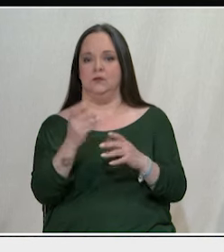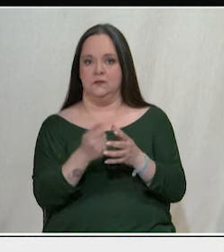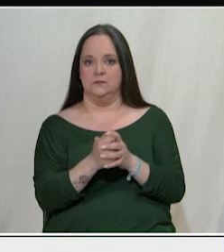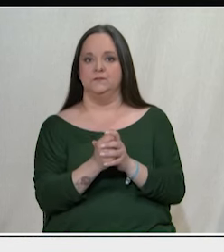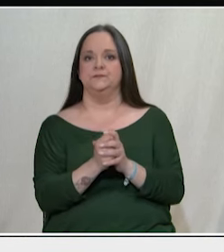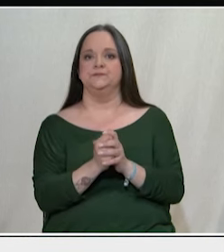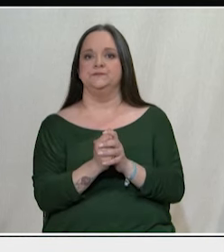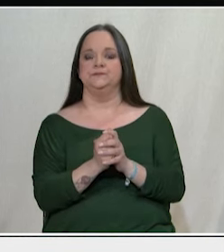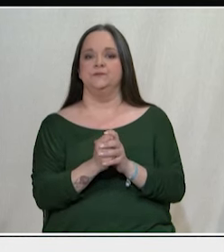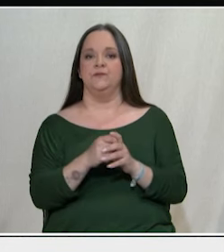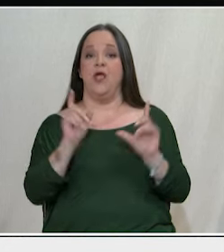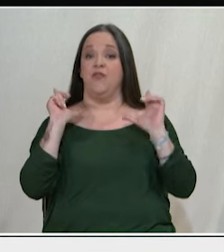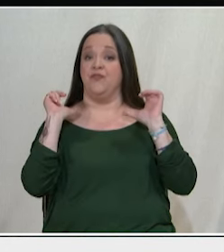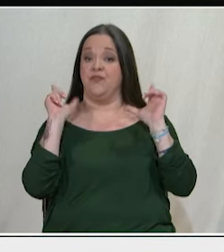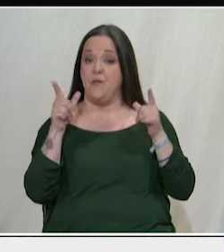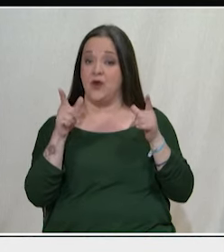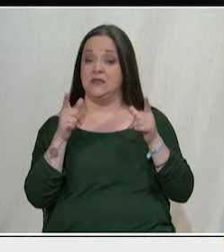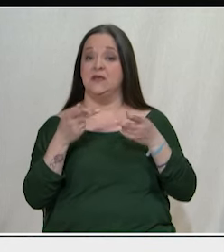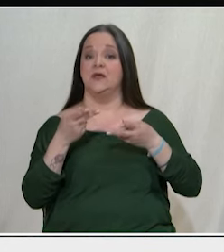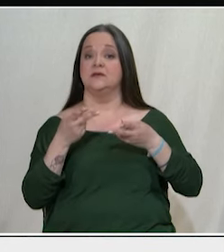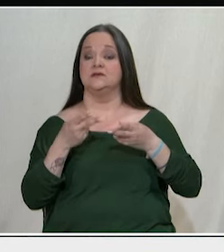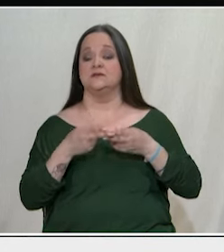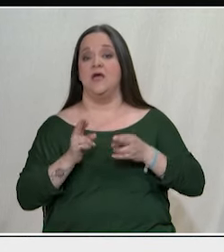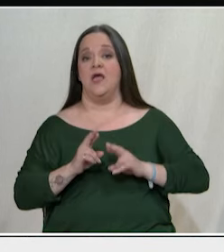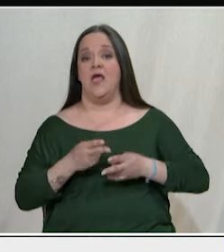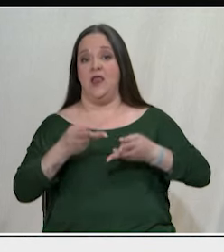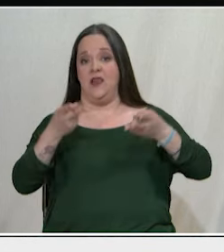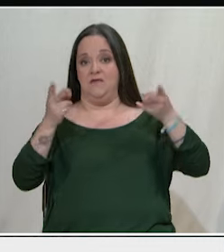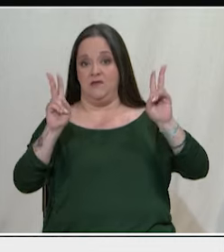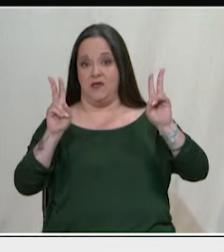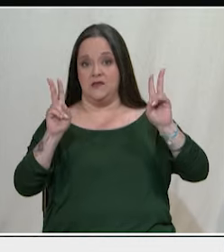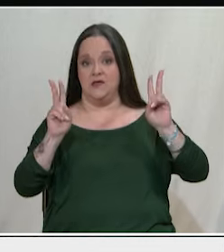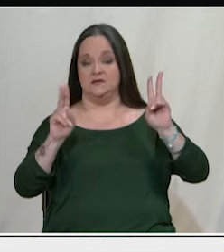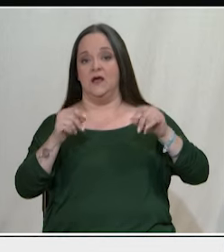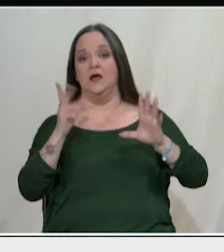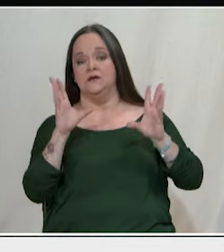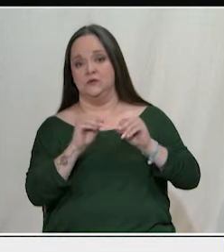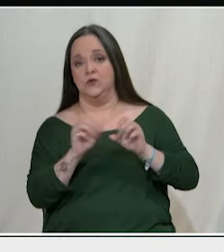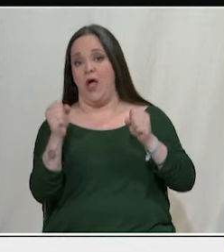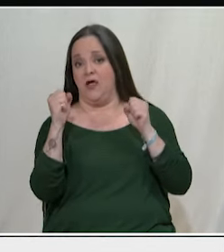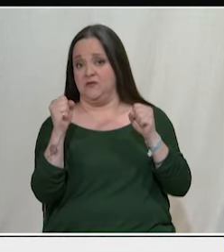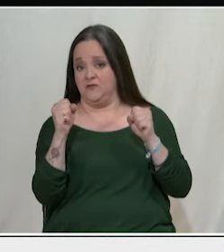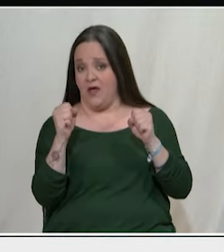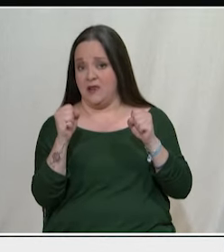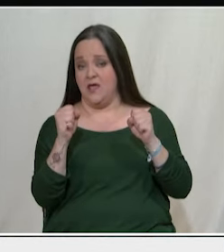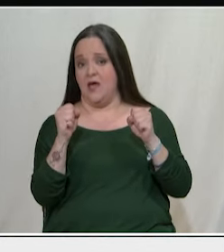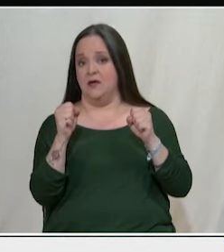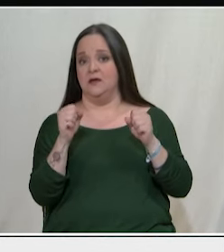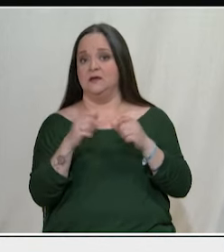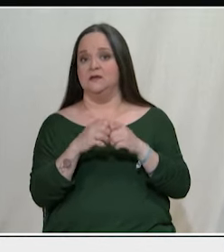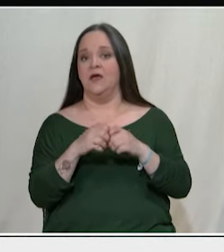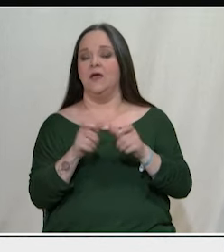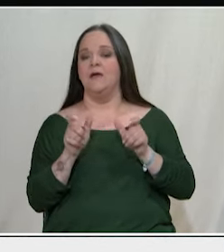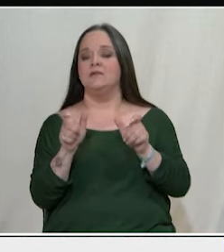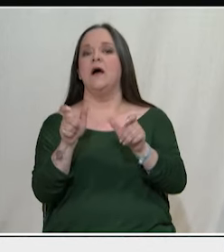Οι δημοκρατικές ελευθερίες περιστέλλονται διάρκως στο όνομα της ασφάλειας και της τακτοποίησης του εσωτερικού μετώπου